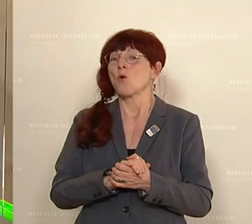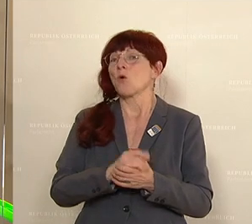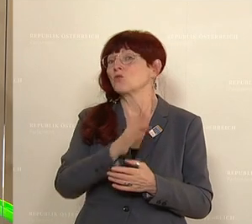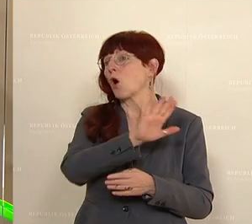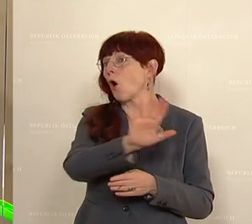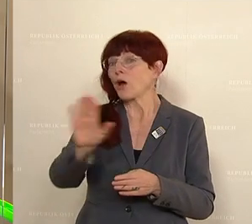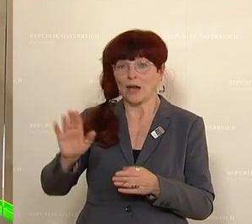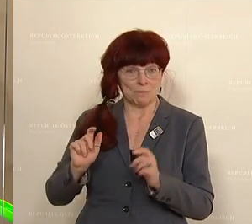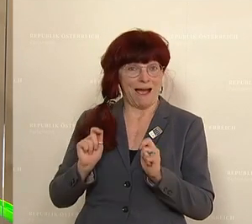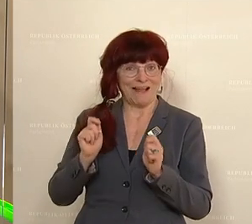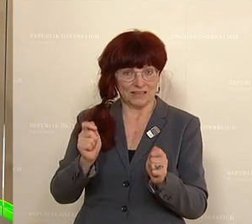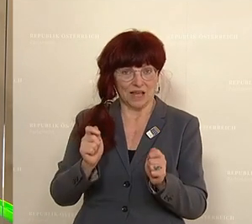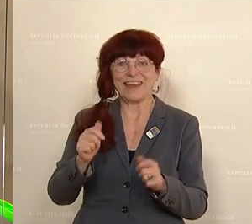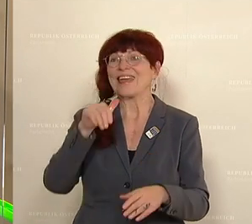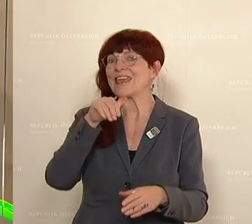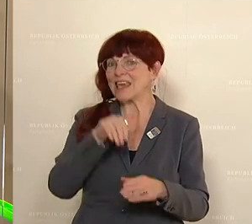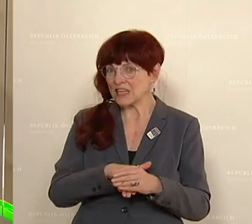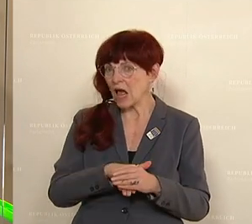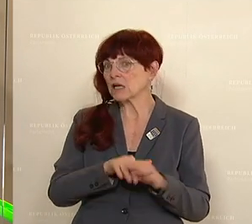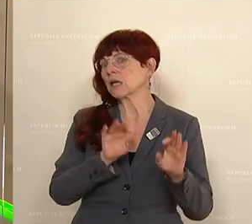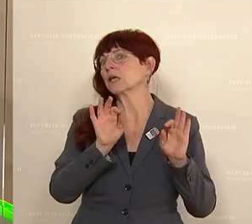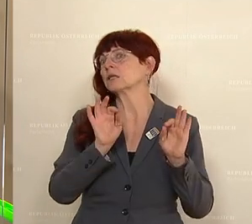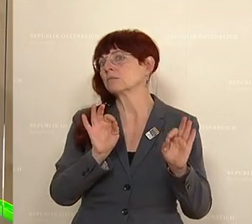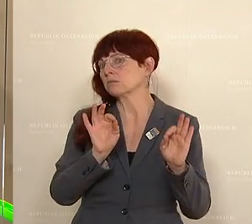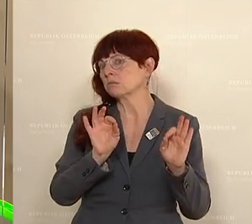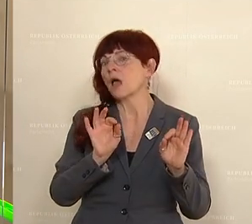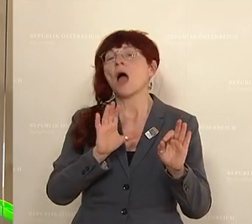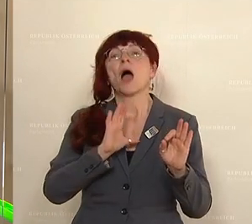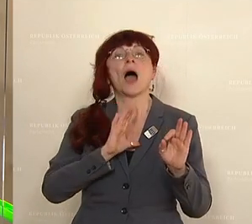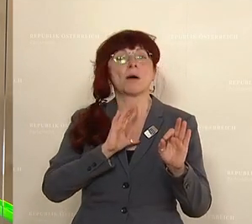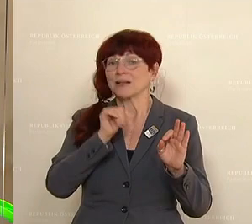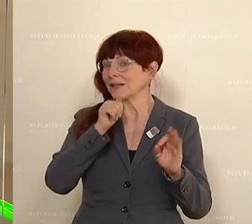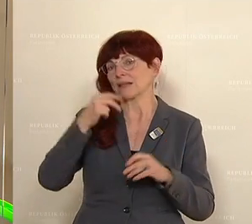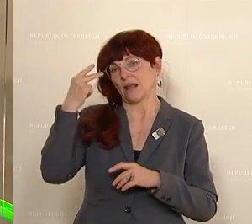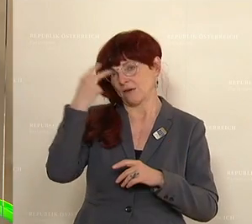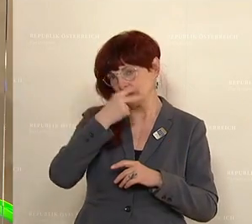Antrag, obwohl er inhaltlich durchaus korrekt ist, aber nicht zustimmen.